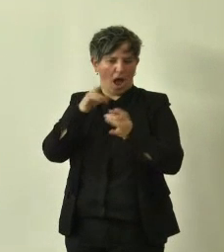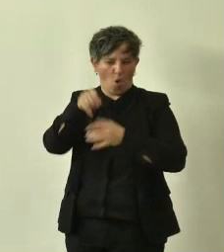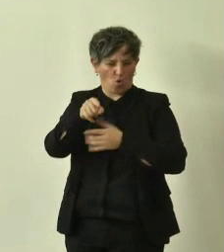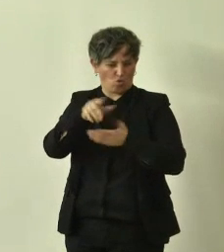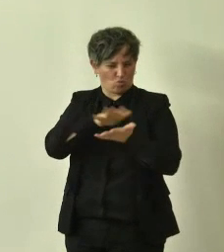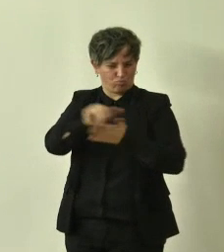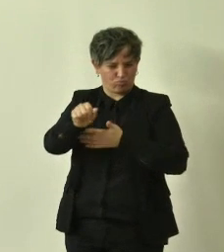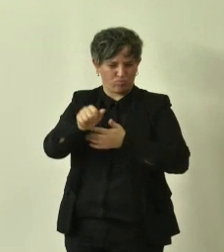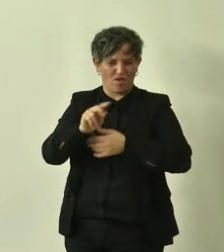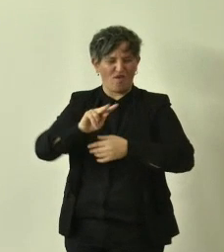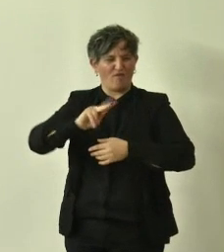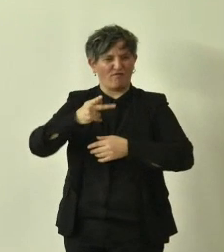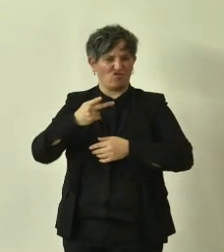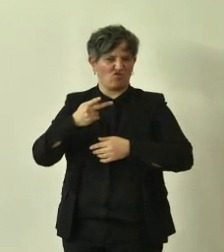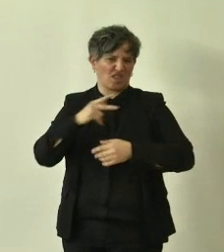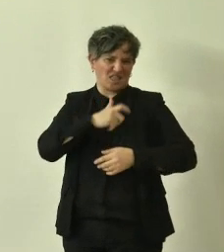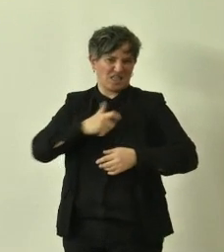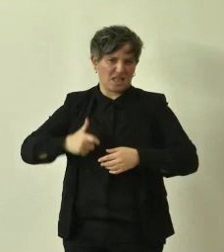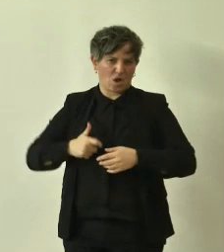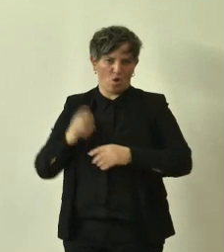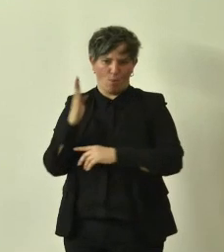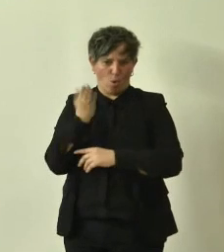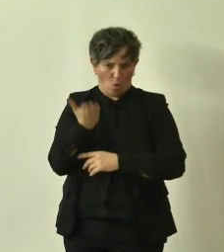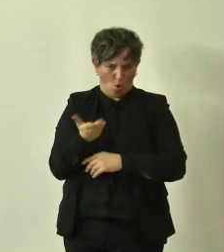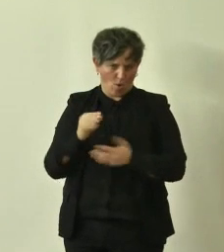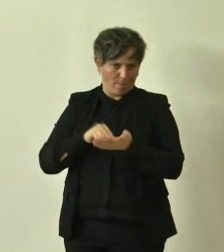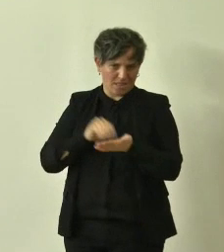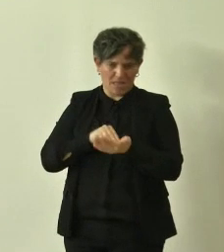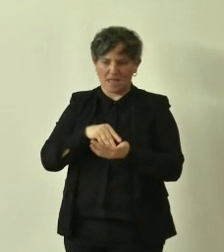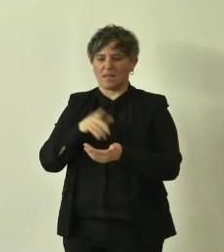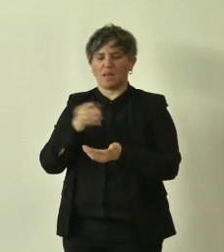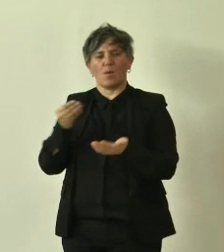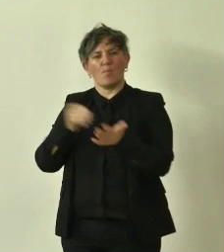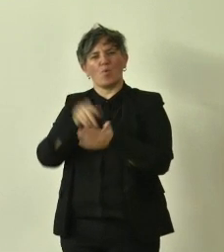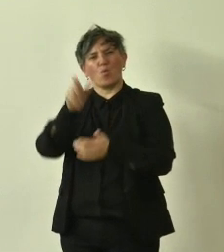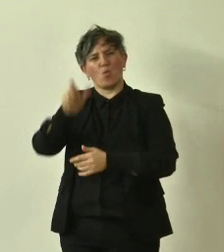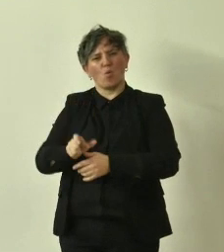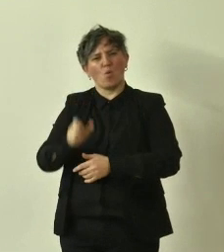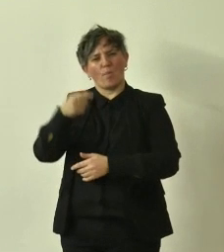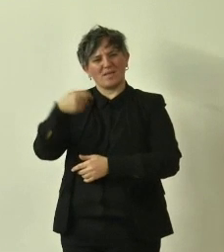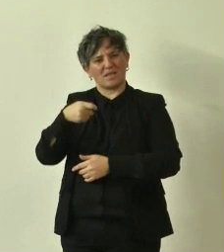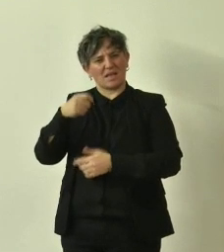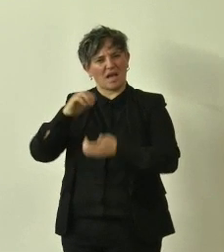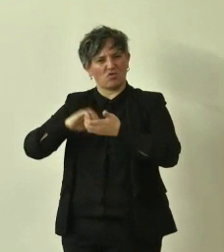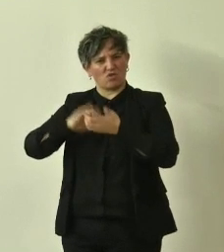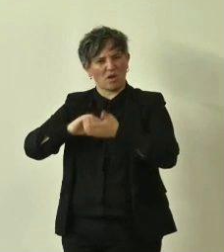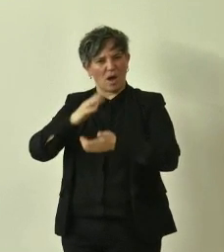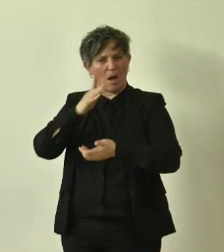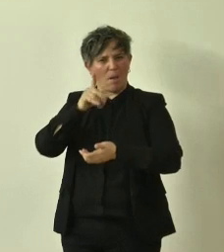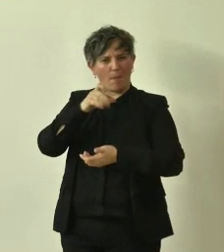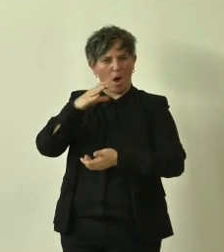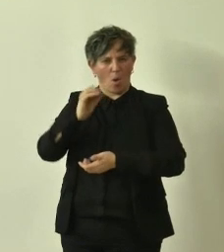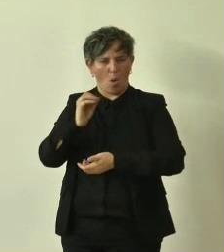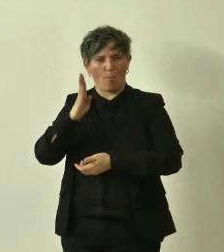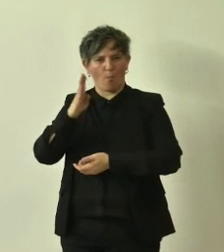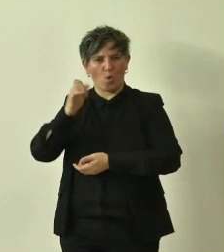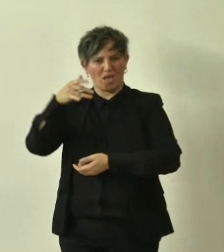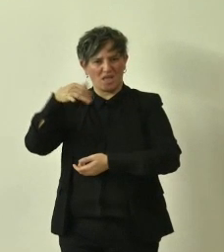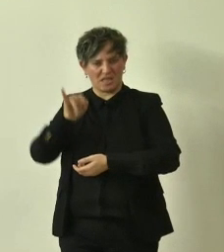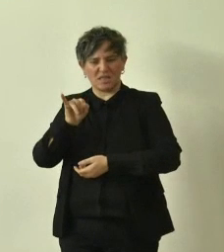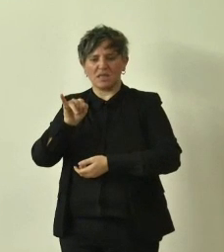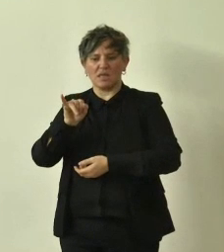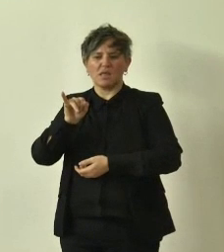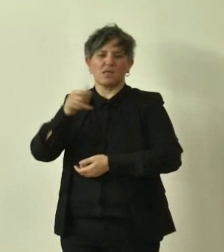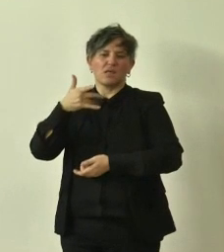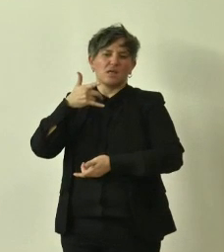del vice sindaco di Bologna e di Paolo Bolognesi il presidente dell'associazione dei caduti delle vittime